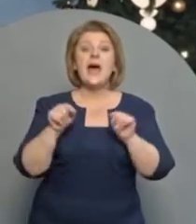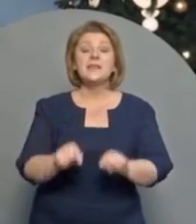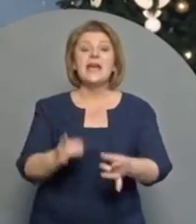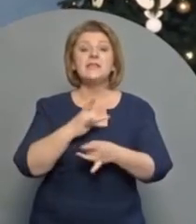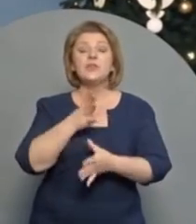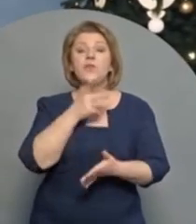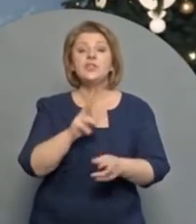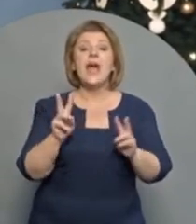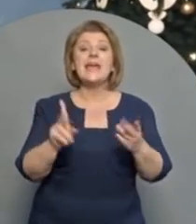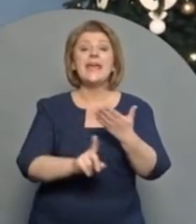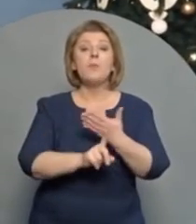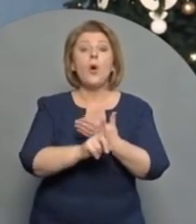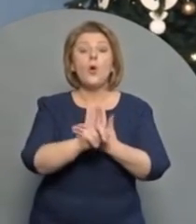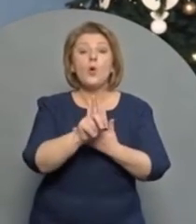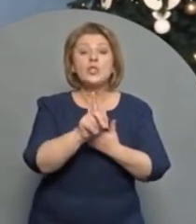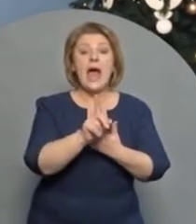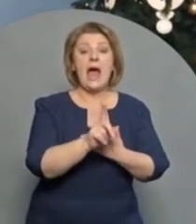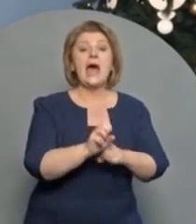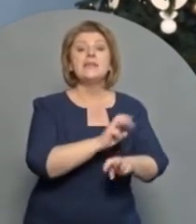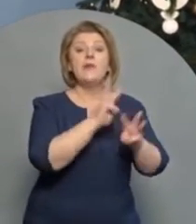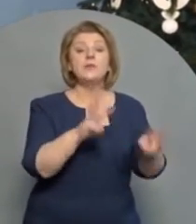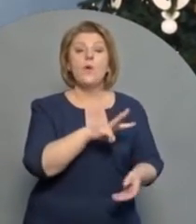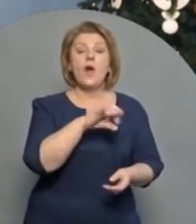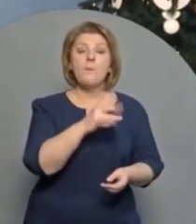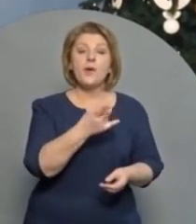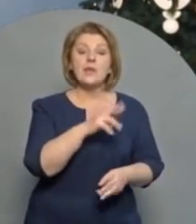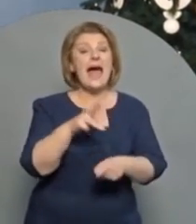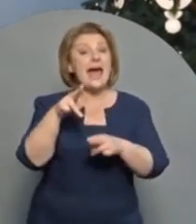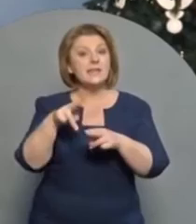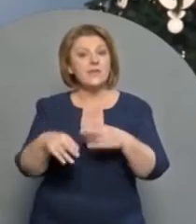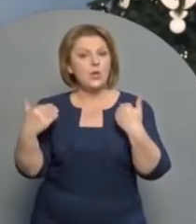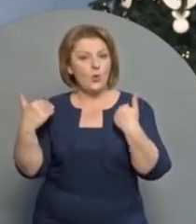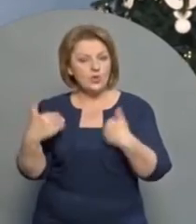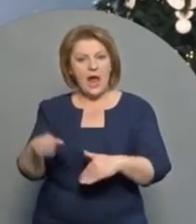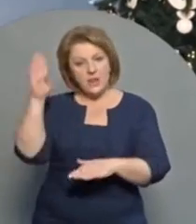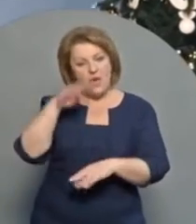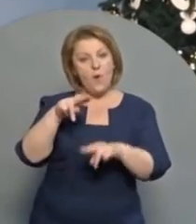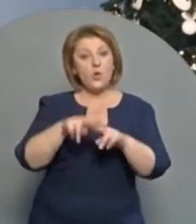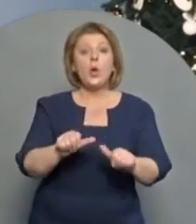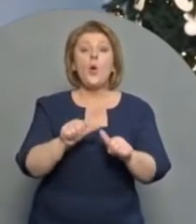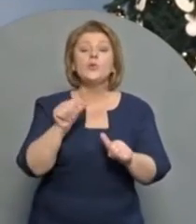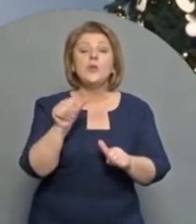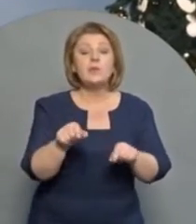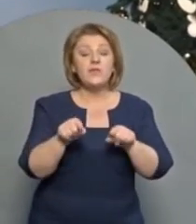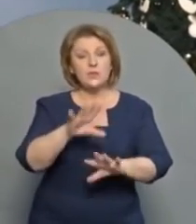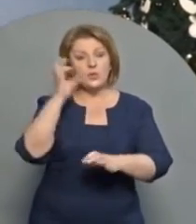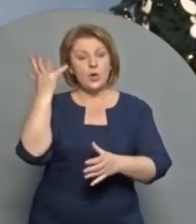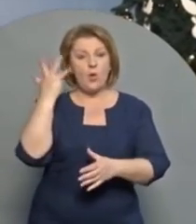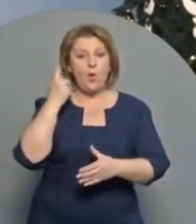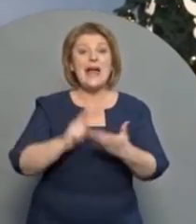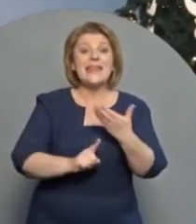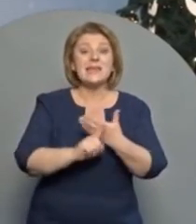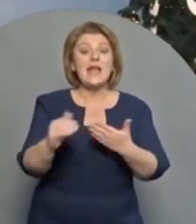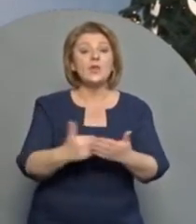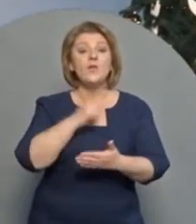Особливо в цей святковий час, який починається ще світово Миколая та завершується аж на водохрещ. Особливо в цю